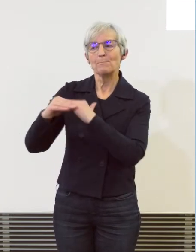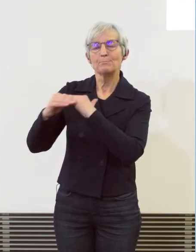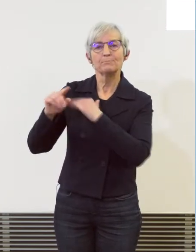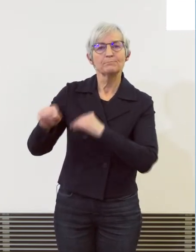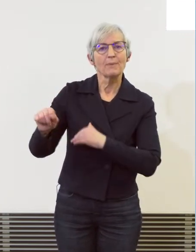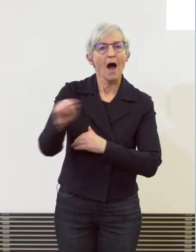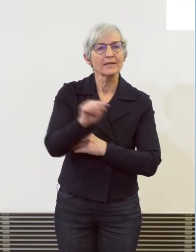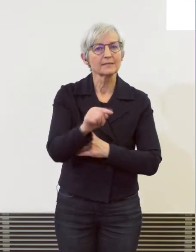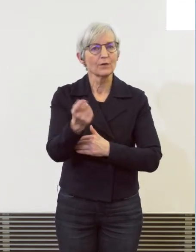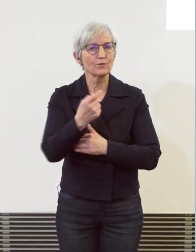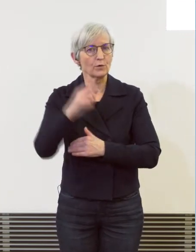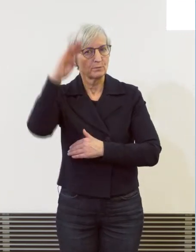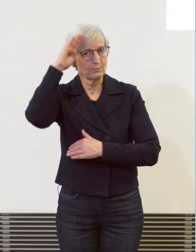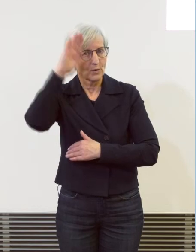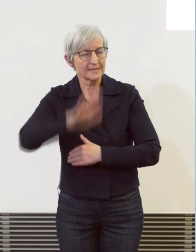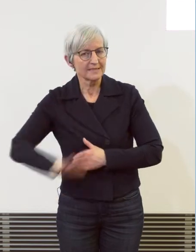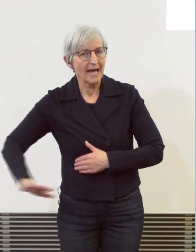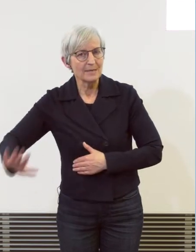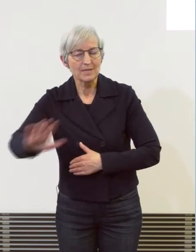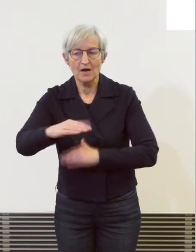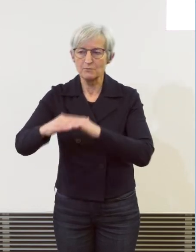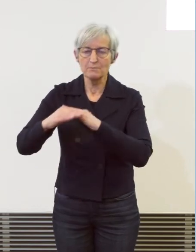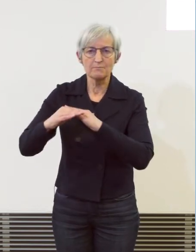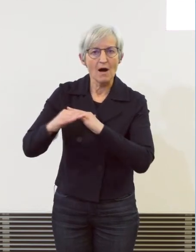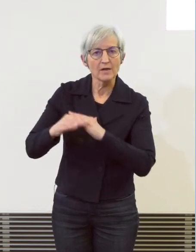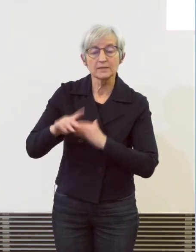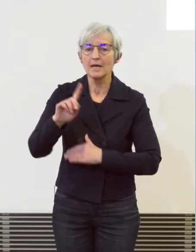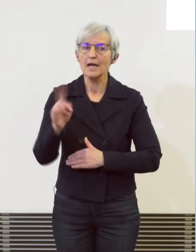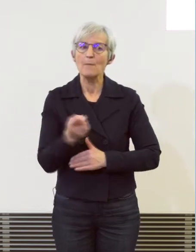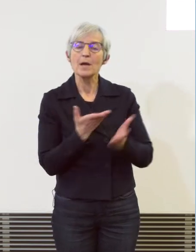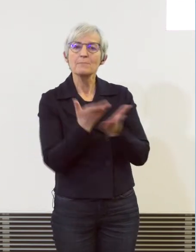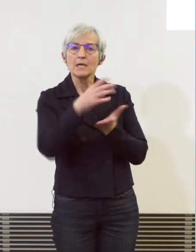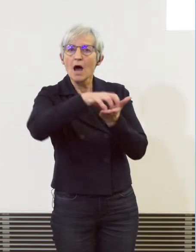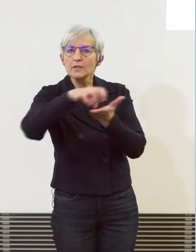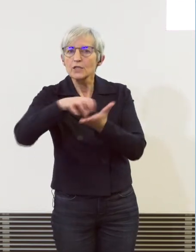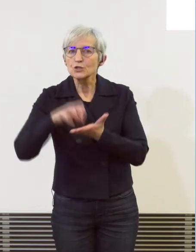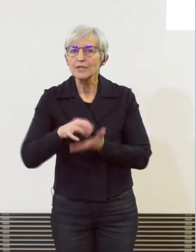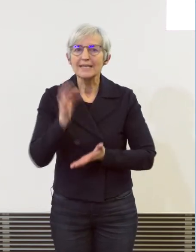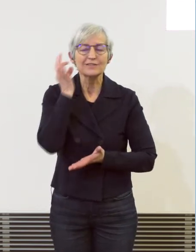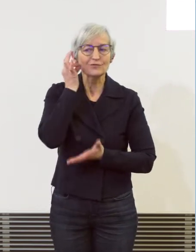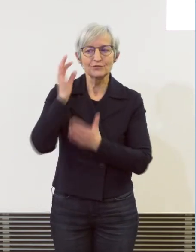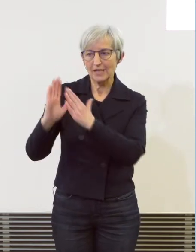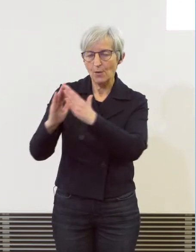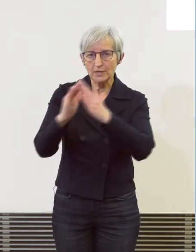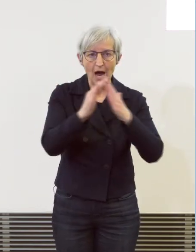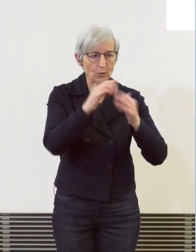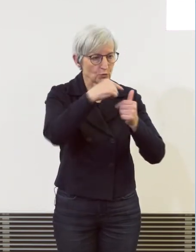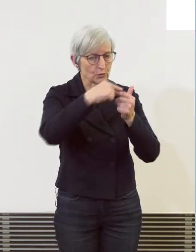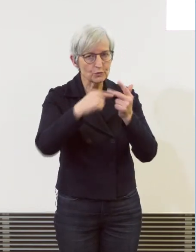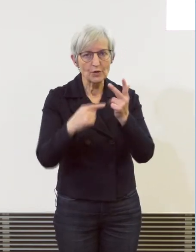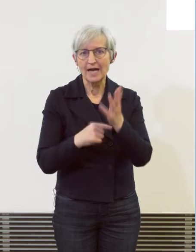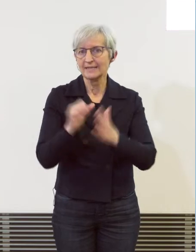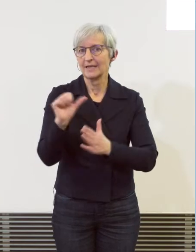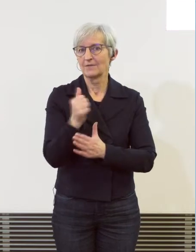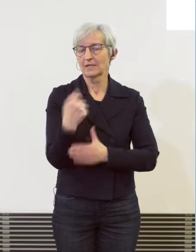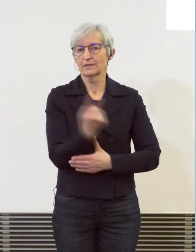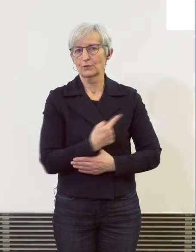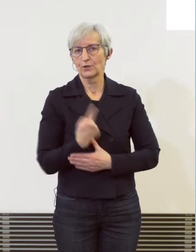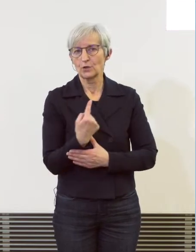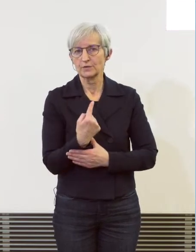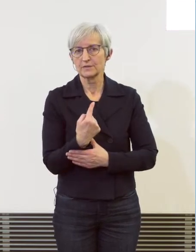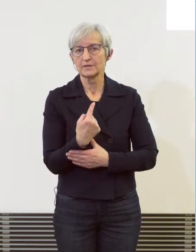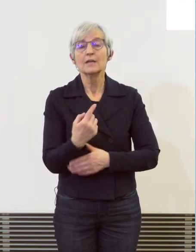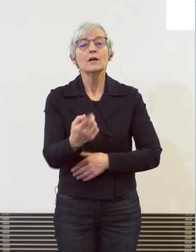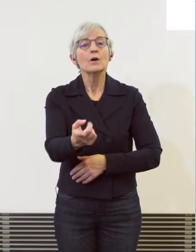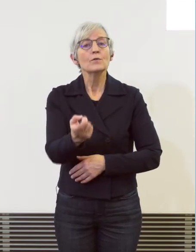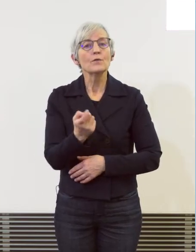nur im Polizeibereich. Sehr wichtige Rolle nehmen auch die Beratungsstellen, die Frauenhäuser ein. Wir haben vom kantonalen Sozialamt, auch